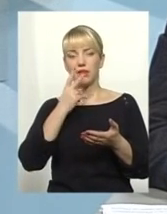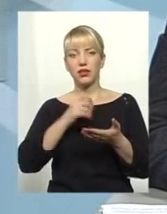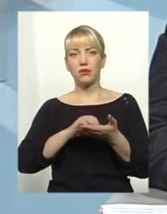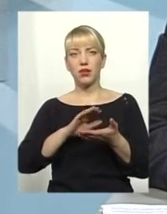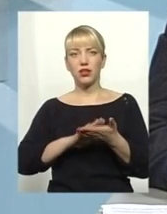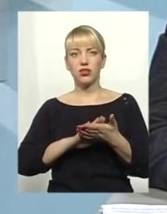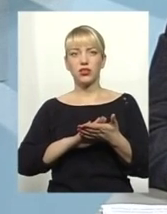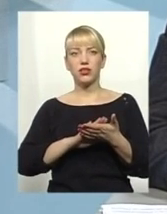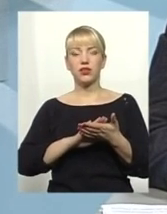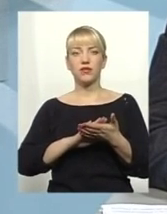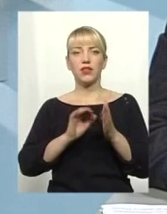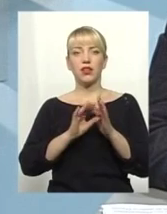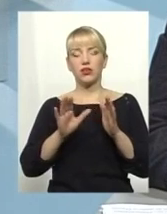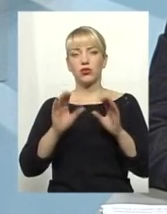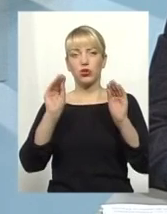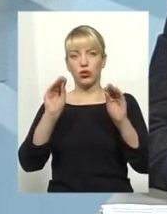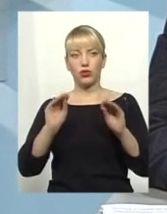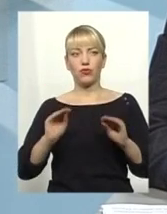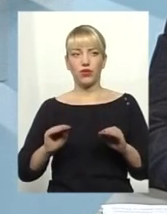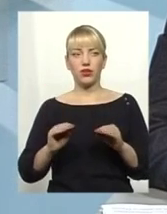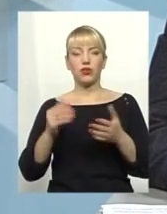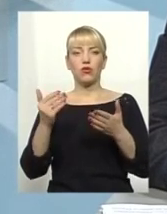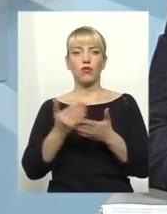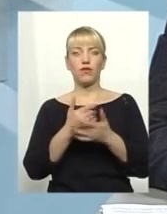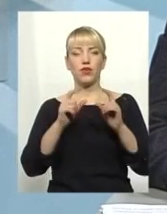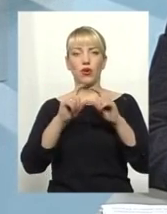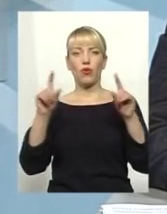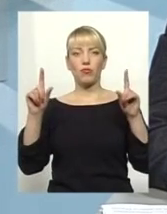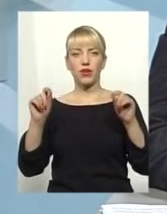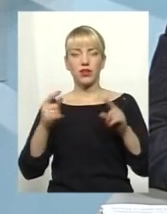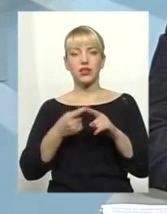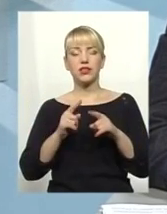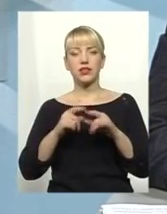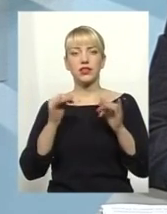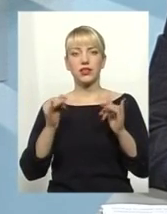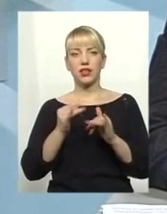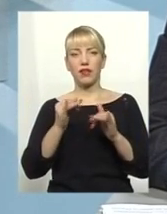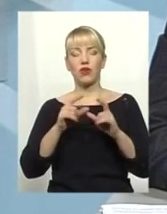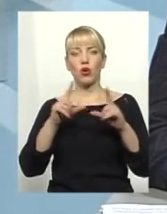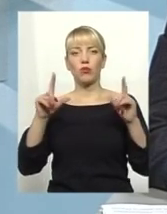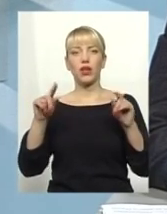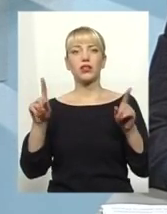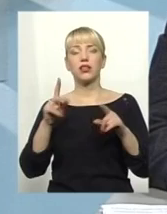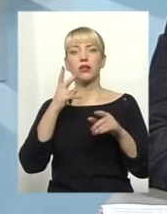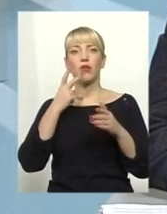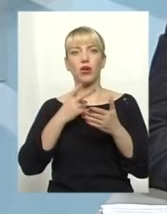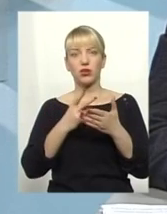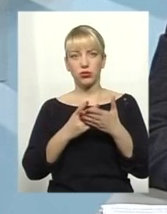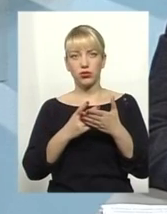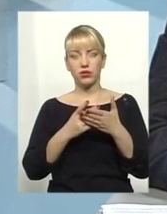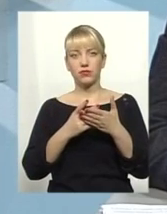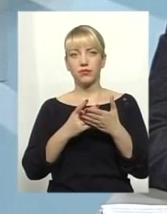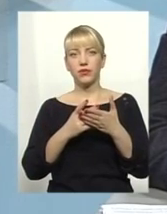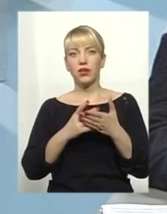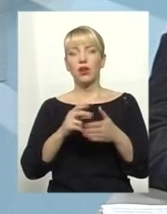якраз в електронному декларуванні нові об'єкти, досить цікаві об'єкти, показані якраз